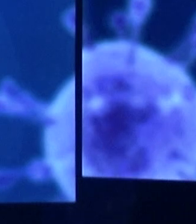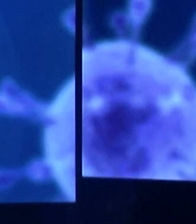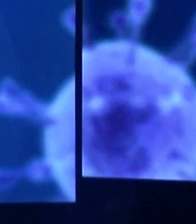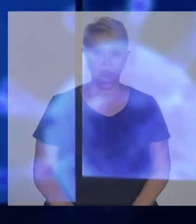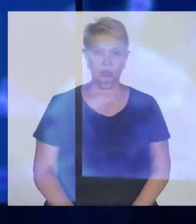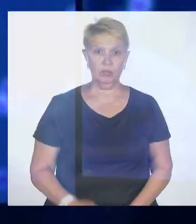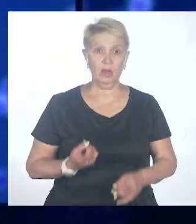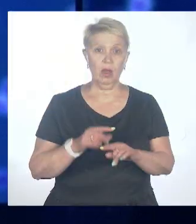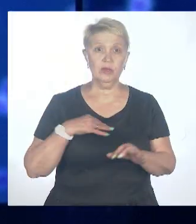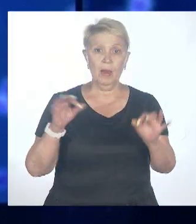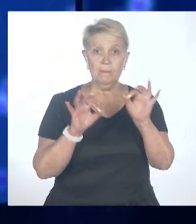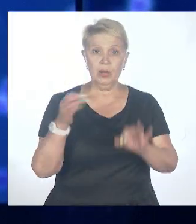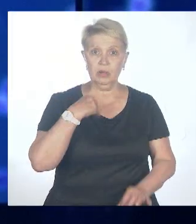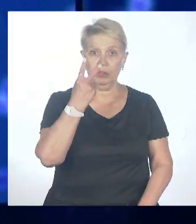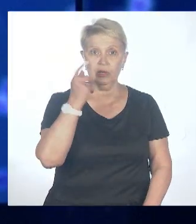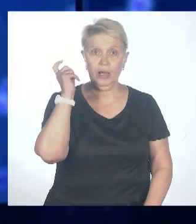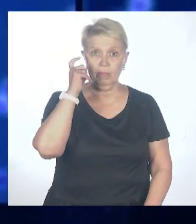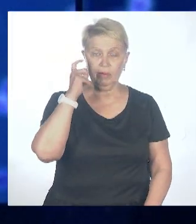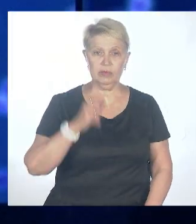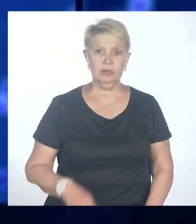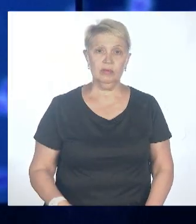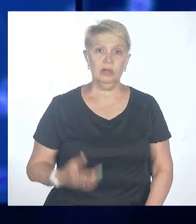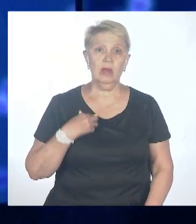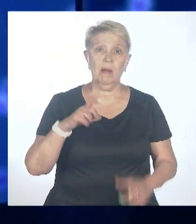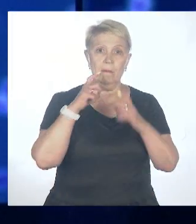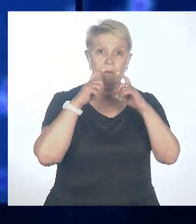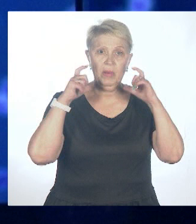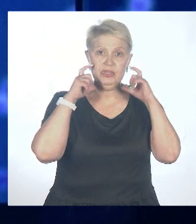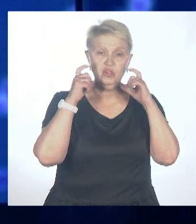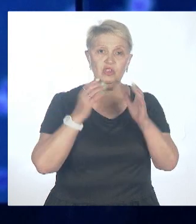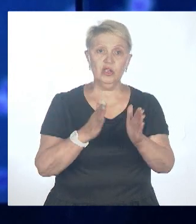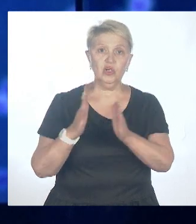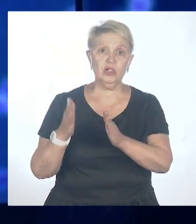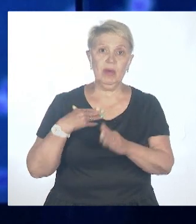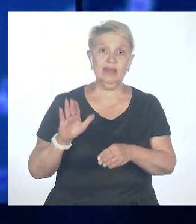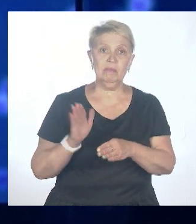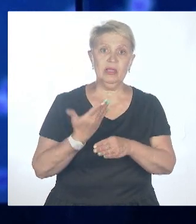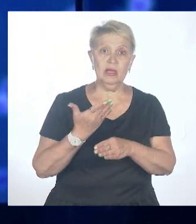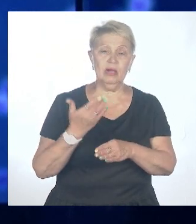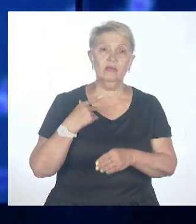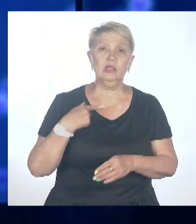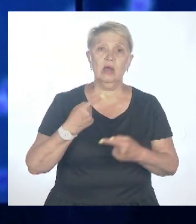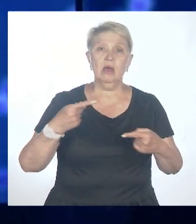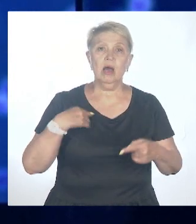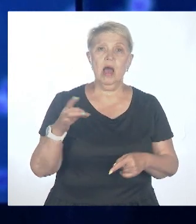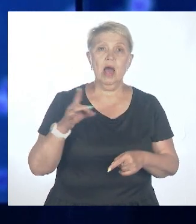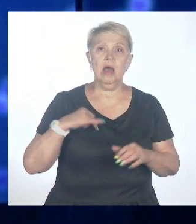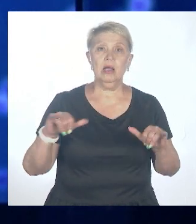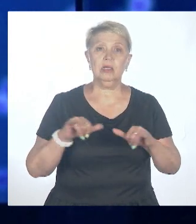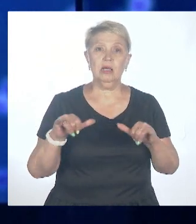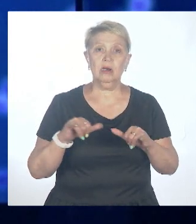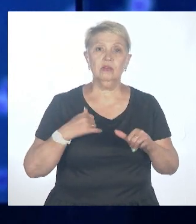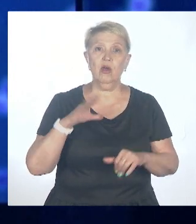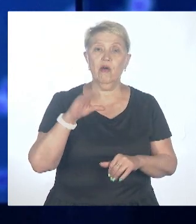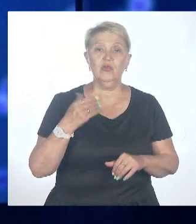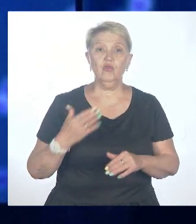Это проект Смотри Хабаровск в студии Дмитрия Павленко. Масочный режим отменили. Кафе, рестораны, концерты, спортивные мероприятия. Все приходит